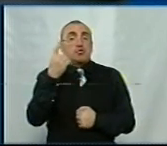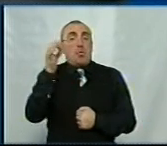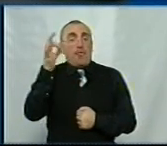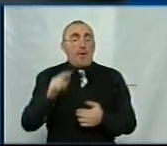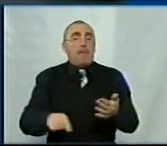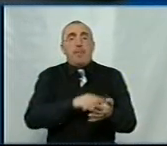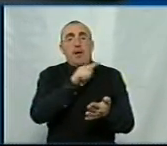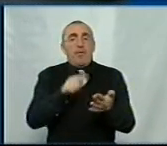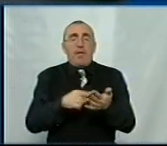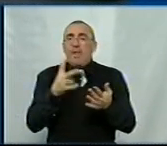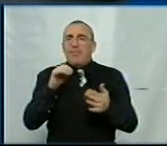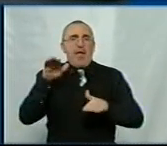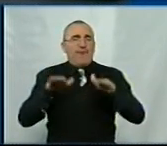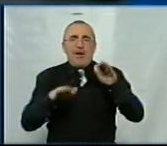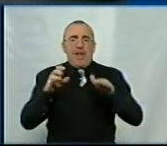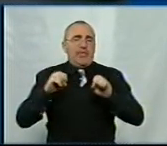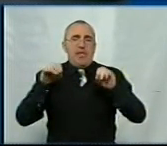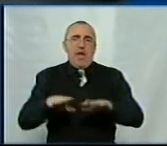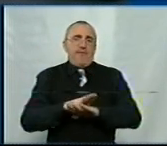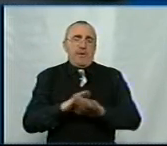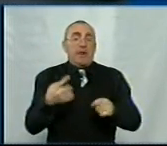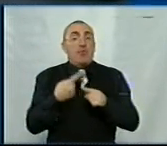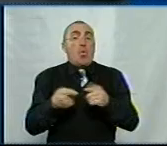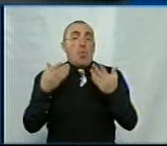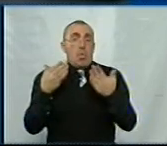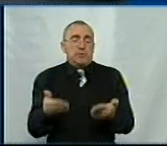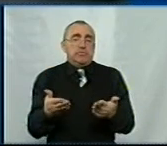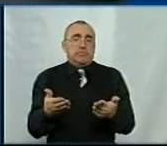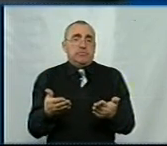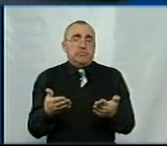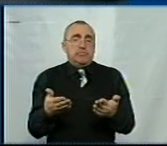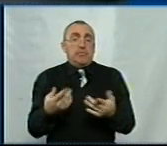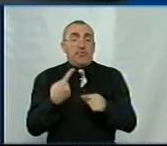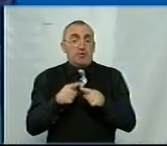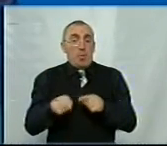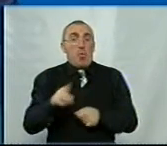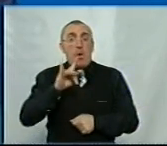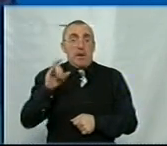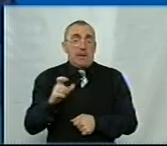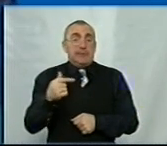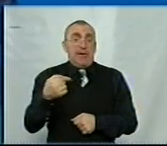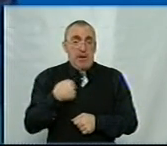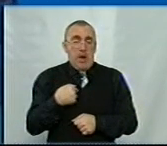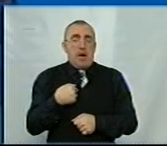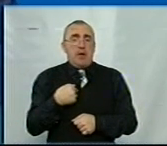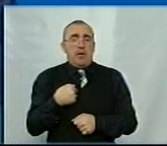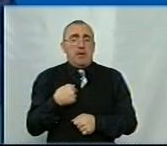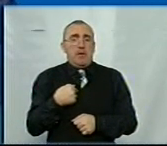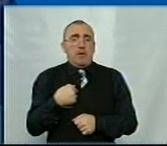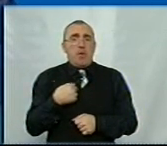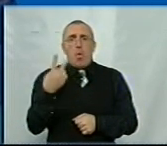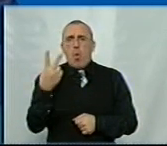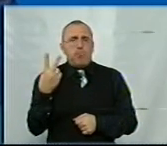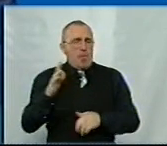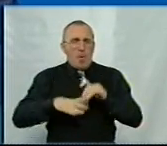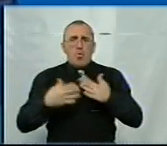питання не врегульовані і не вирішені. Так ось, в цьому разі я обома